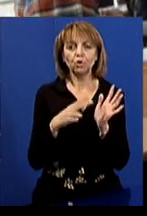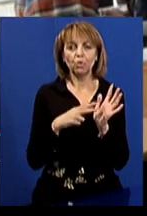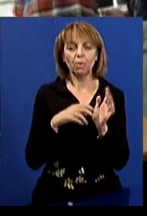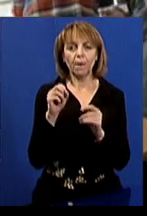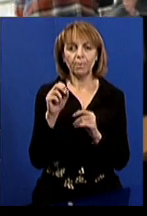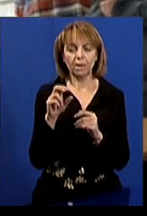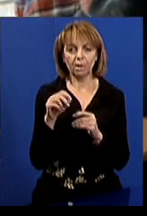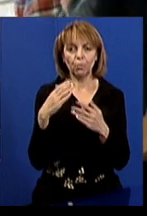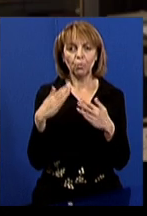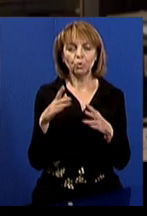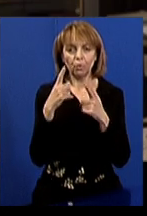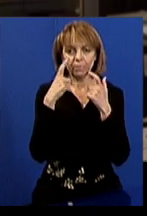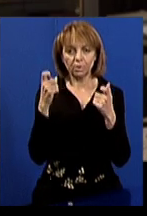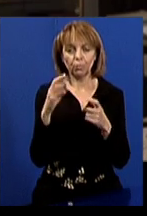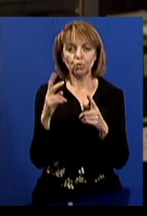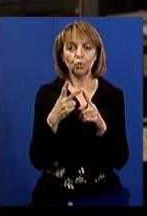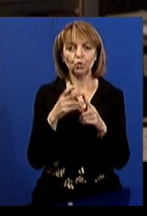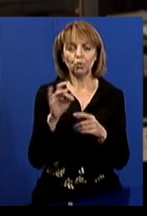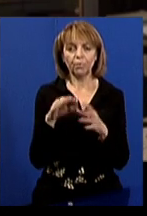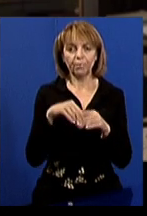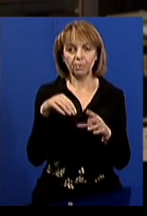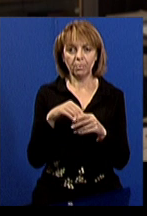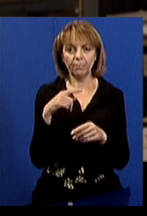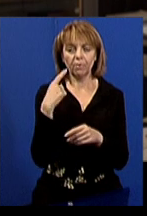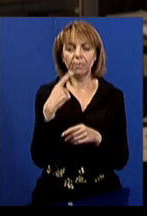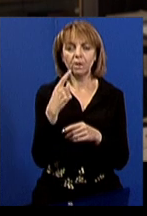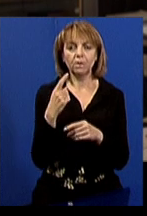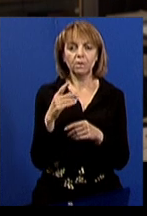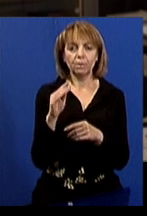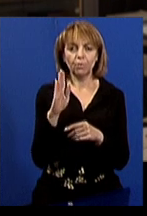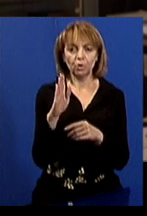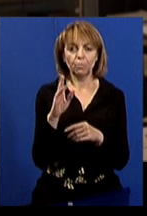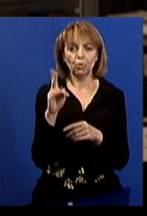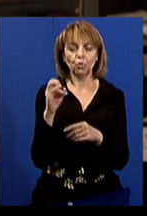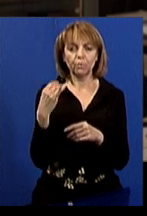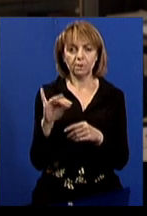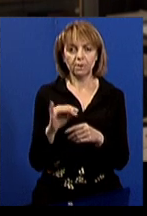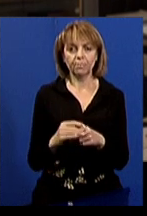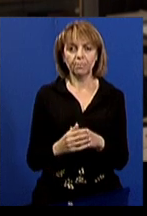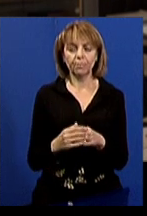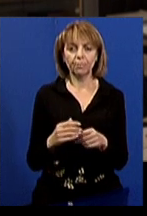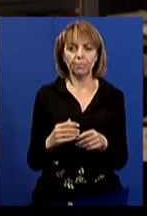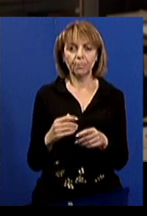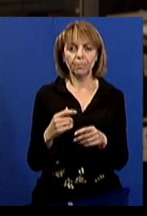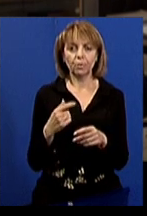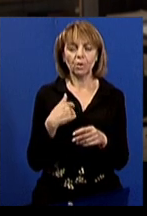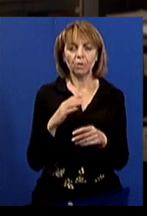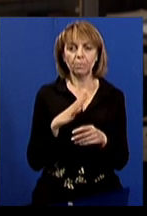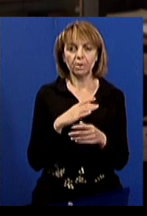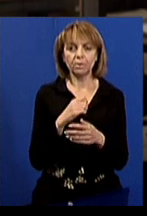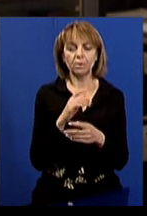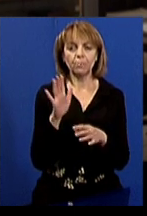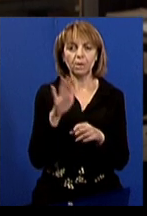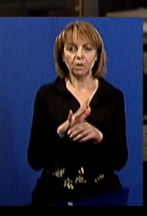оголошення про другий тур виборів, говорить очільник адміністрації Шевченківського району Володимир Кутковський. У нас була